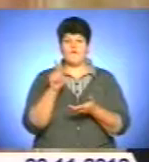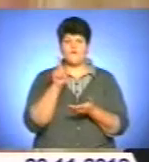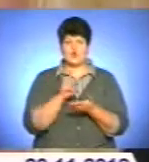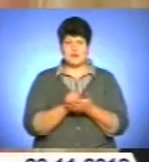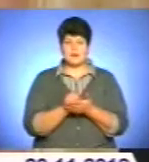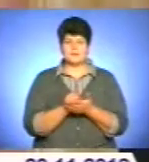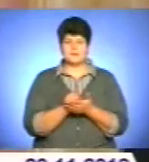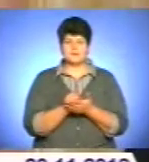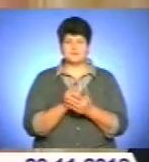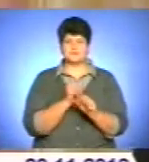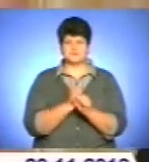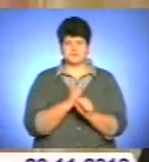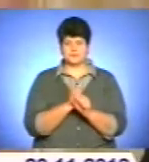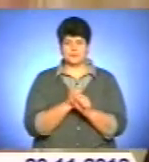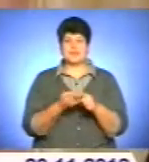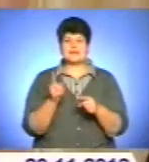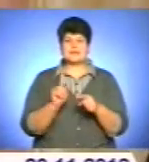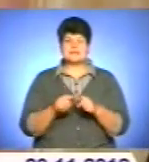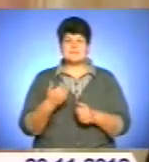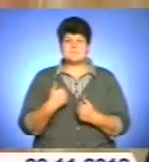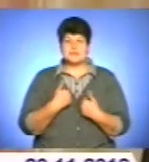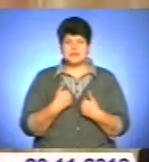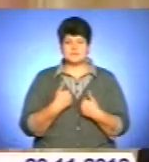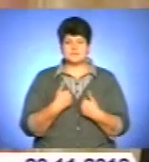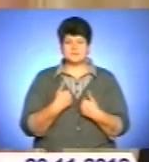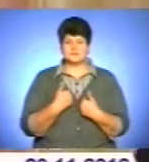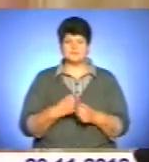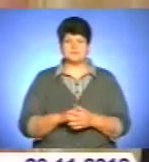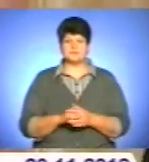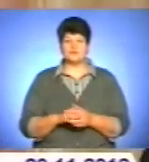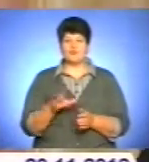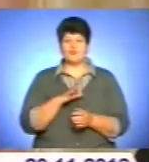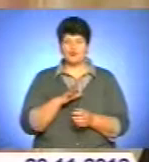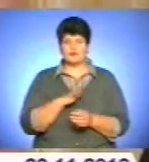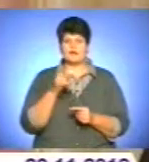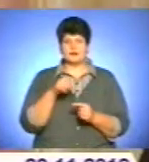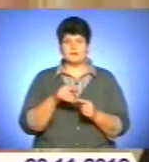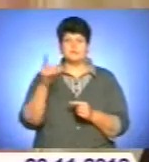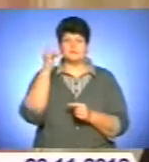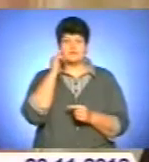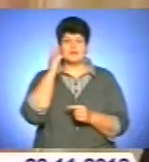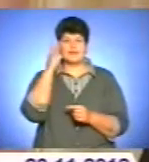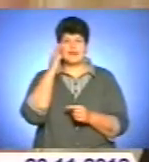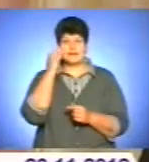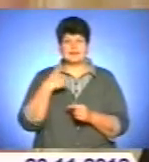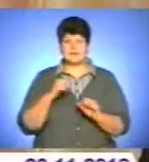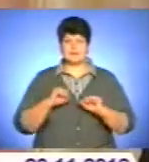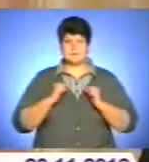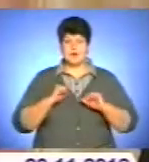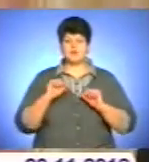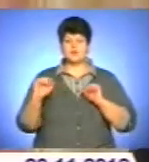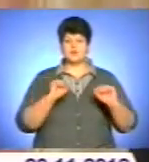зробити. Це в мене була така позиція, ідея. Я намагався з урядом